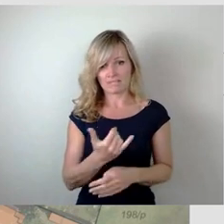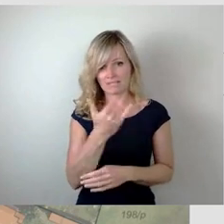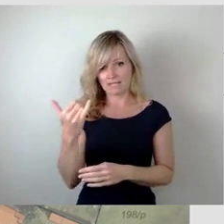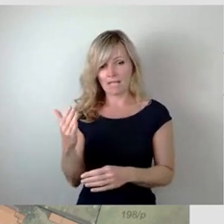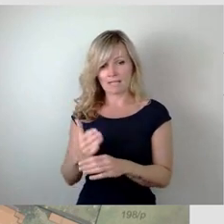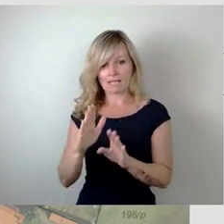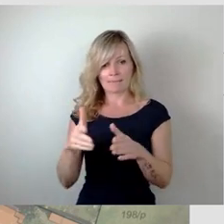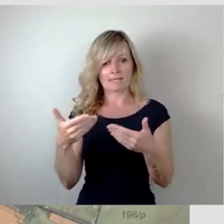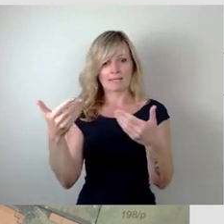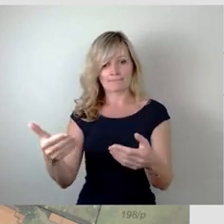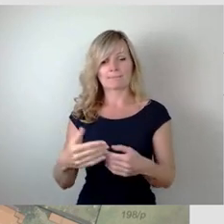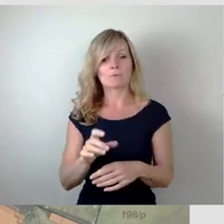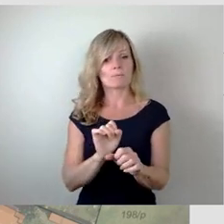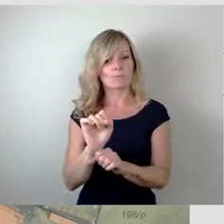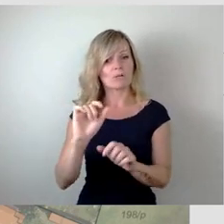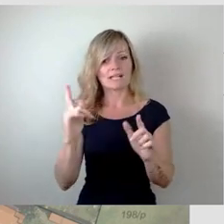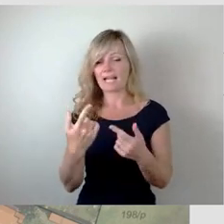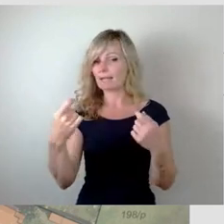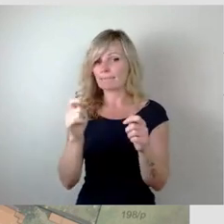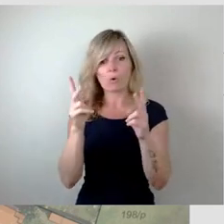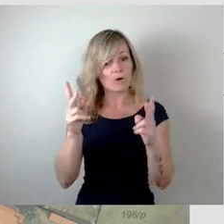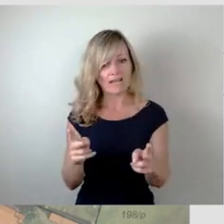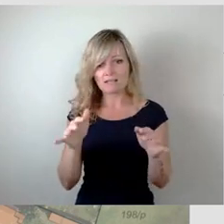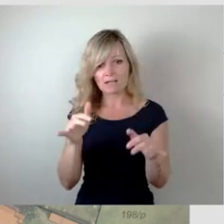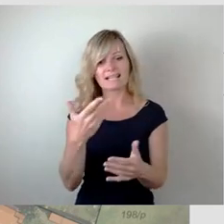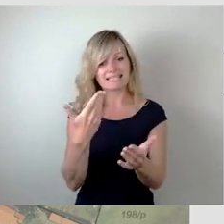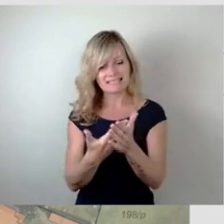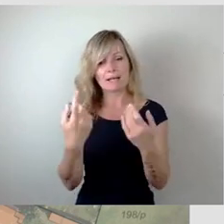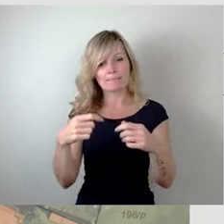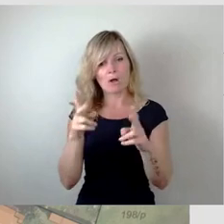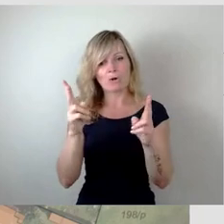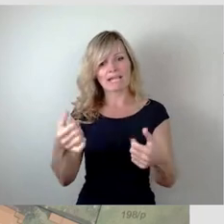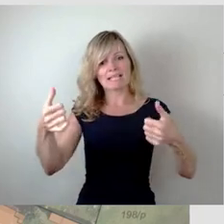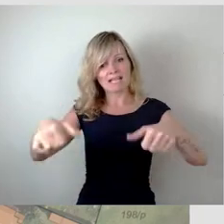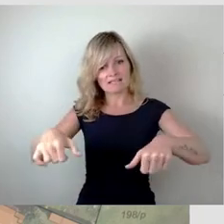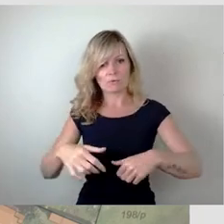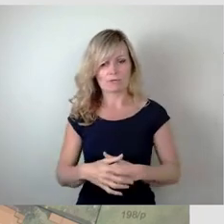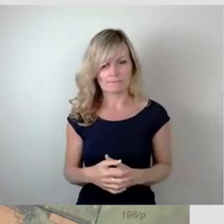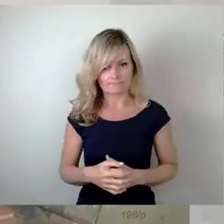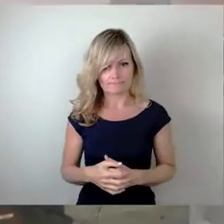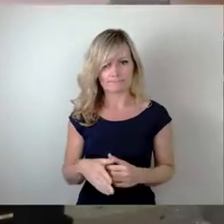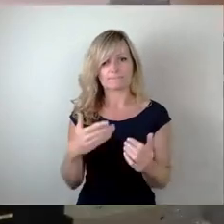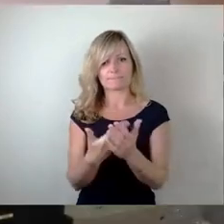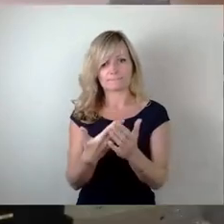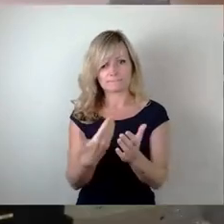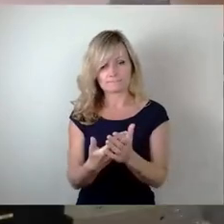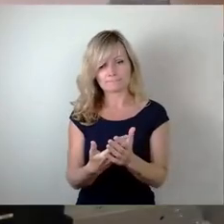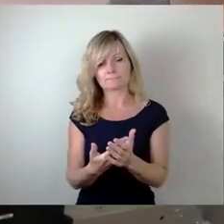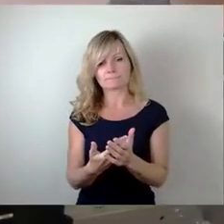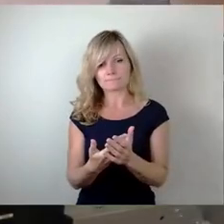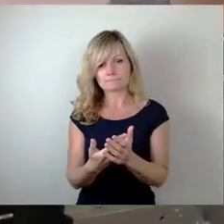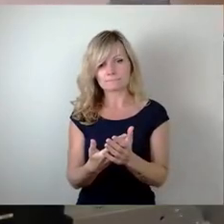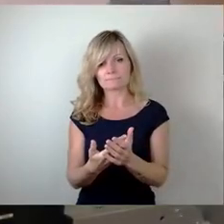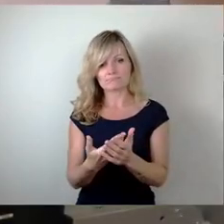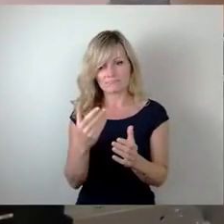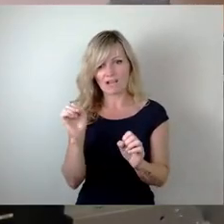obwohl kein Baurecht bestand, hat ein Eigentümer eben dieses Baurecht erzwungen und hat aufgrund dessen auch die Anlage letzten Endes kündigen